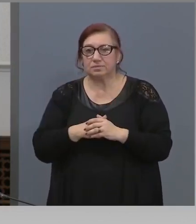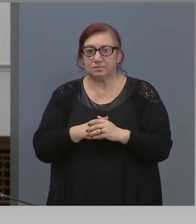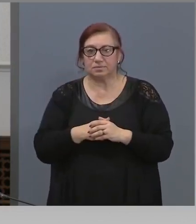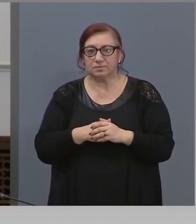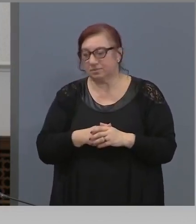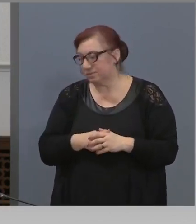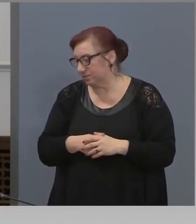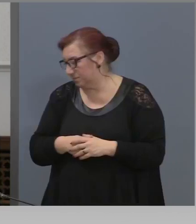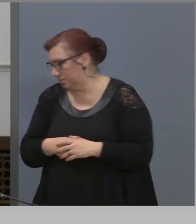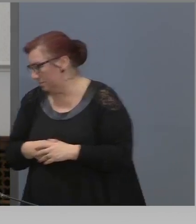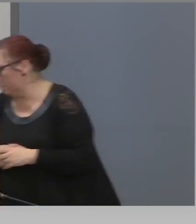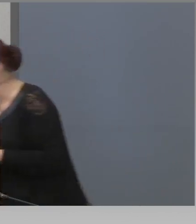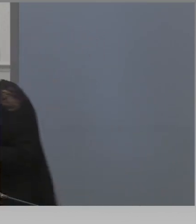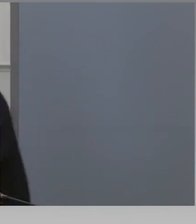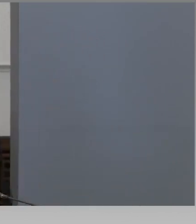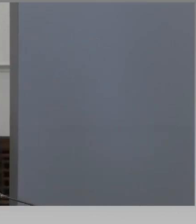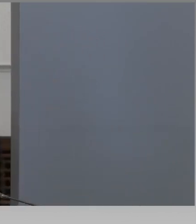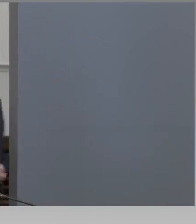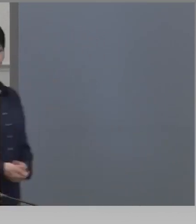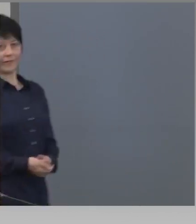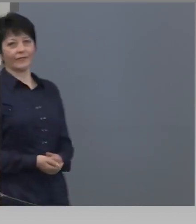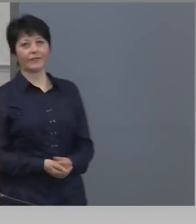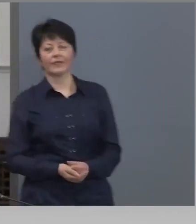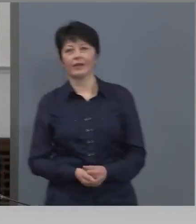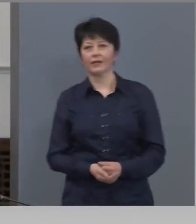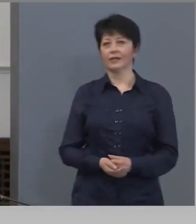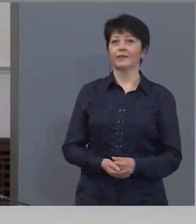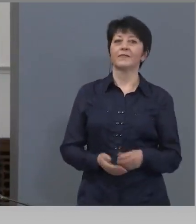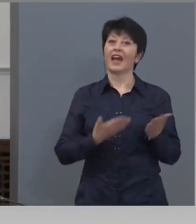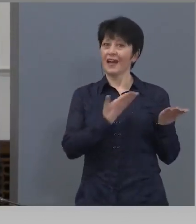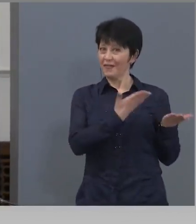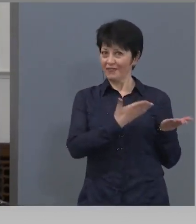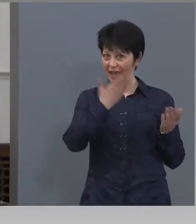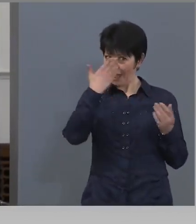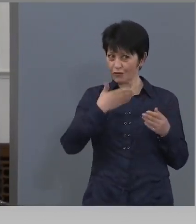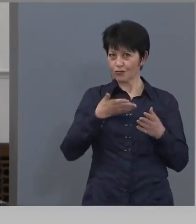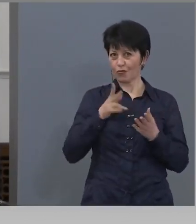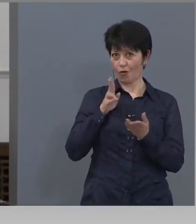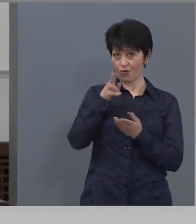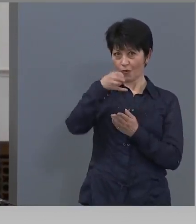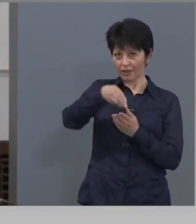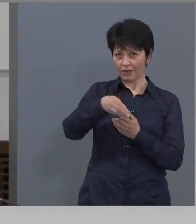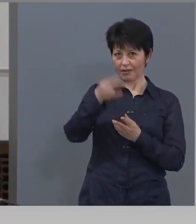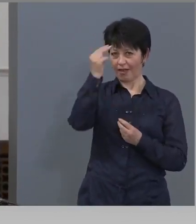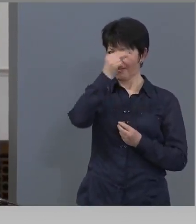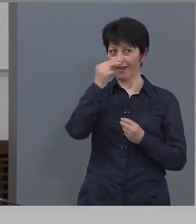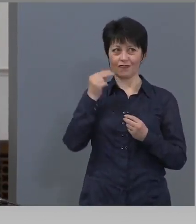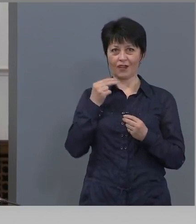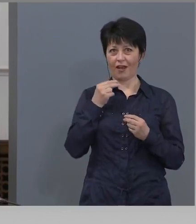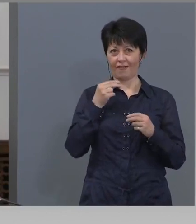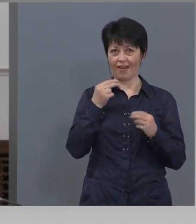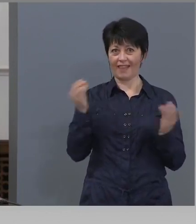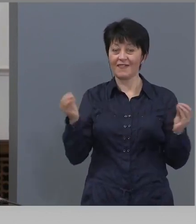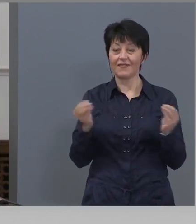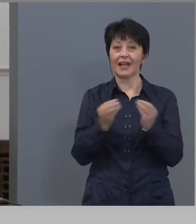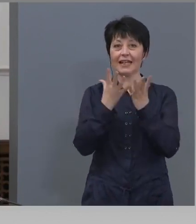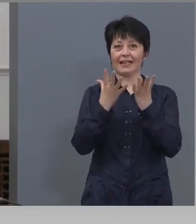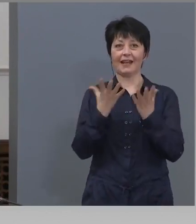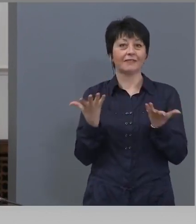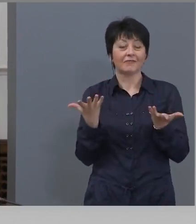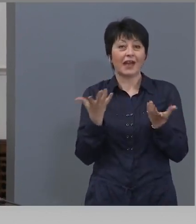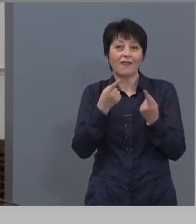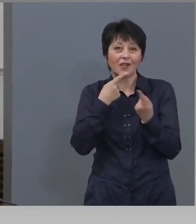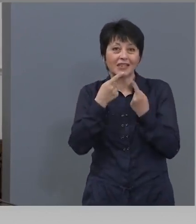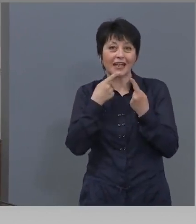Вие ще отидете ли на църква на Великден? Моля? Вие ще отидете ли на църква на Великден? И какво си казахте с патриарх Наофит, ако не е тайна?